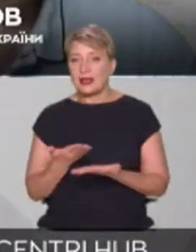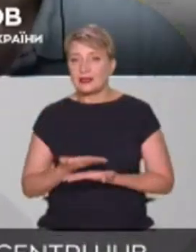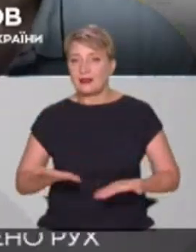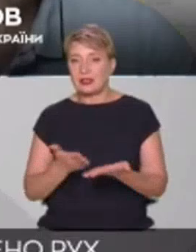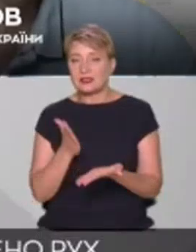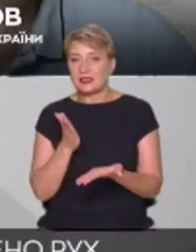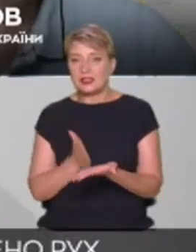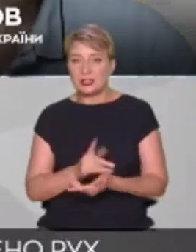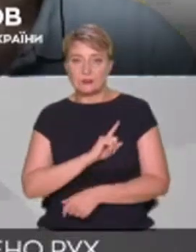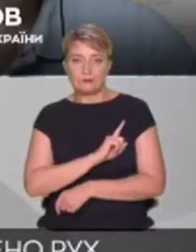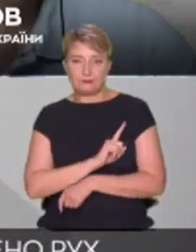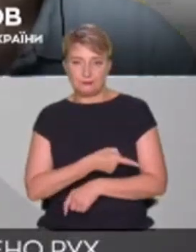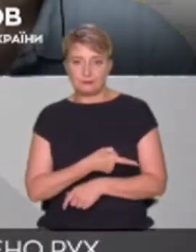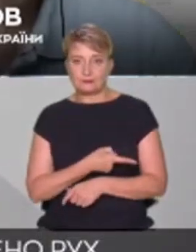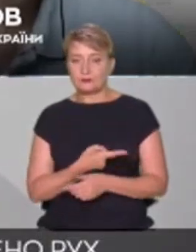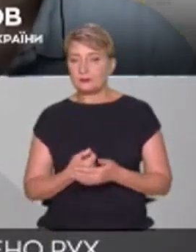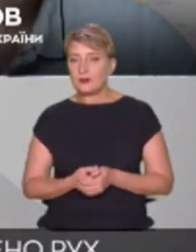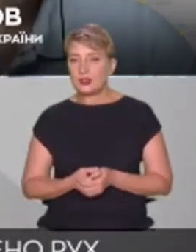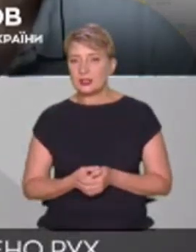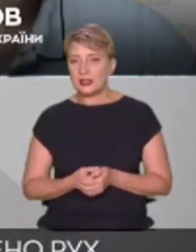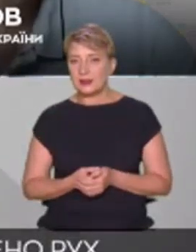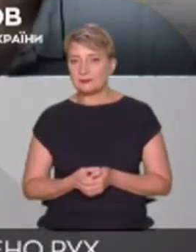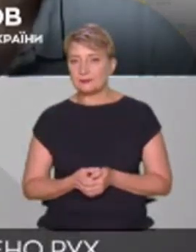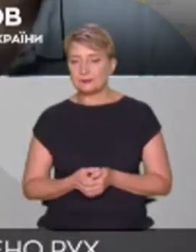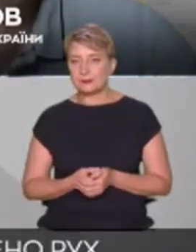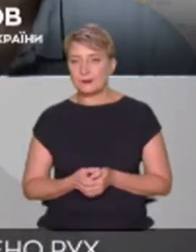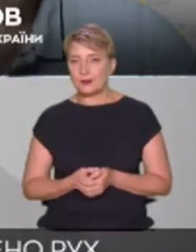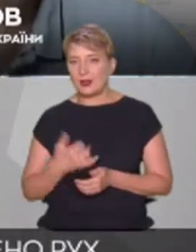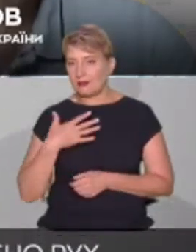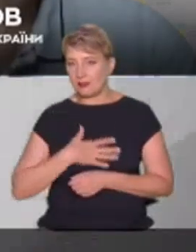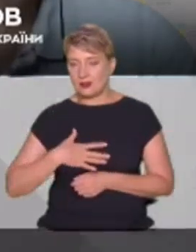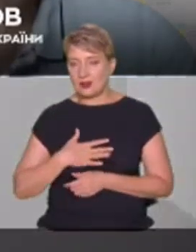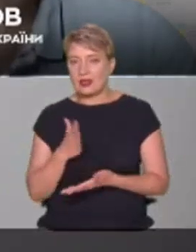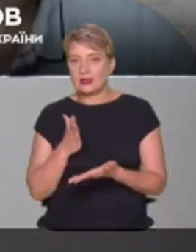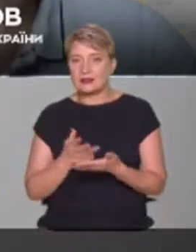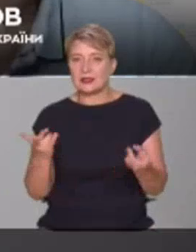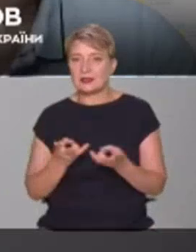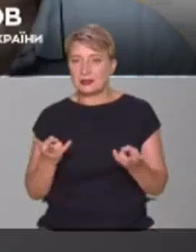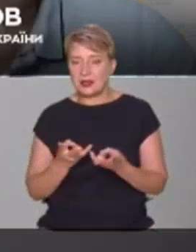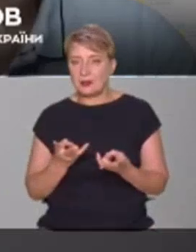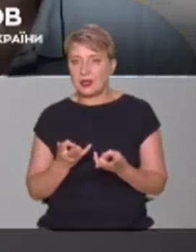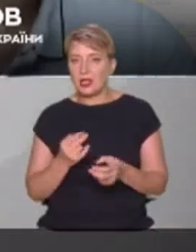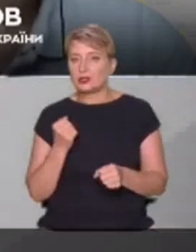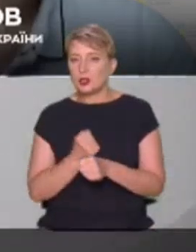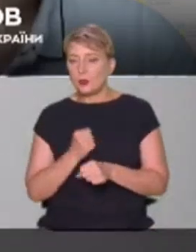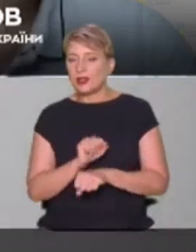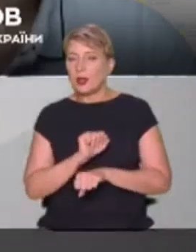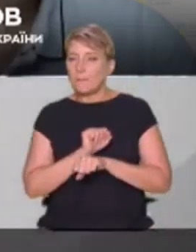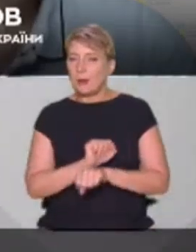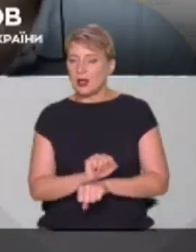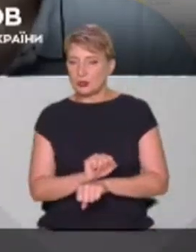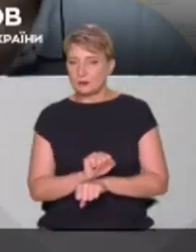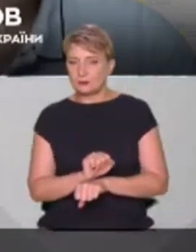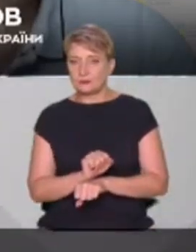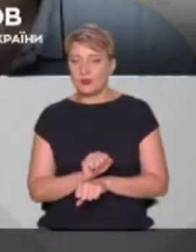сильним дуже подразником. І я думаю, що треба просто зробити паузу. Деякі твори